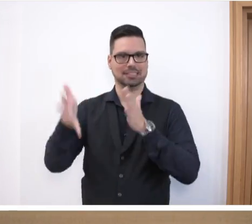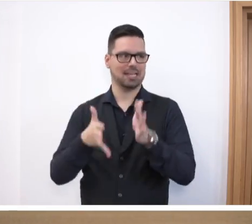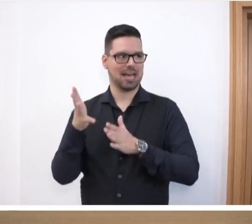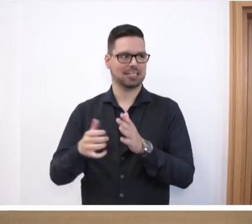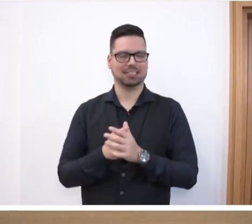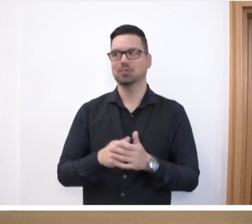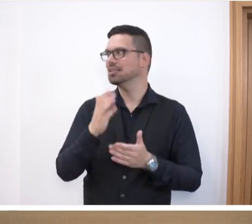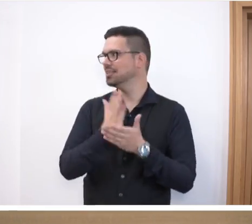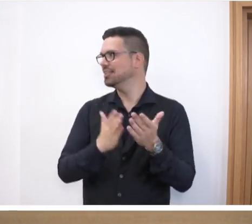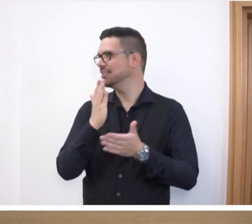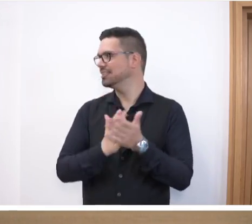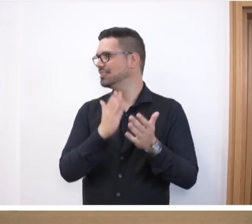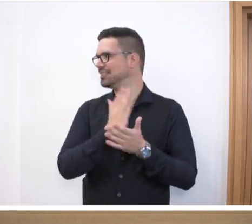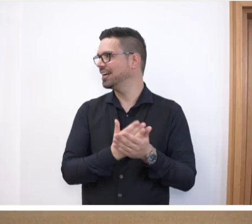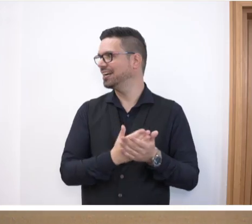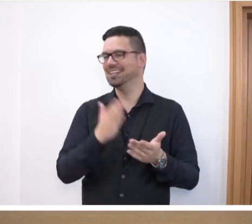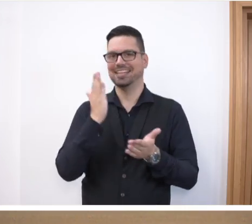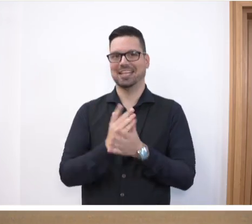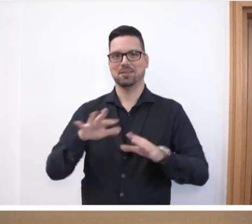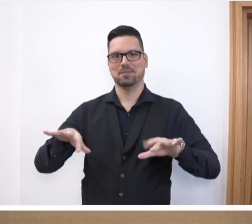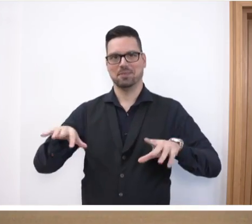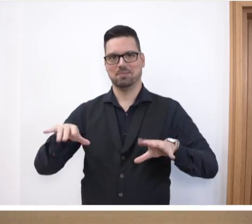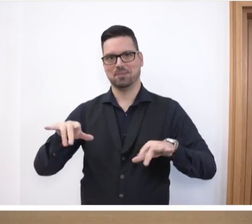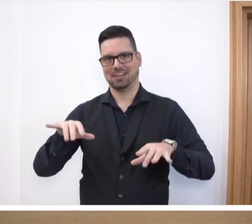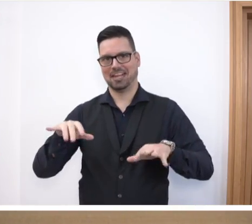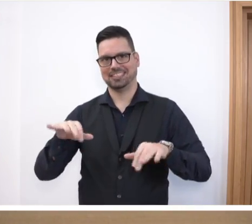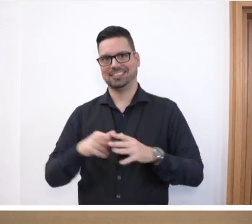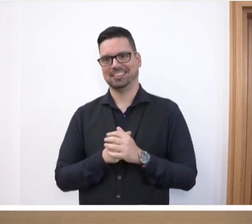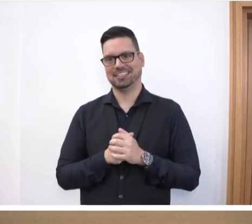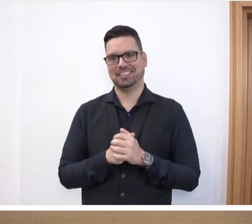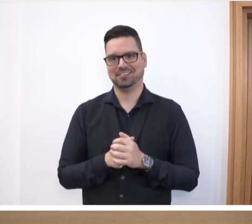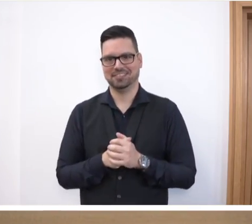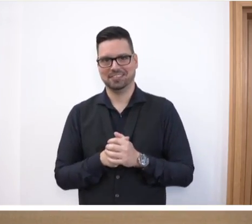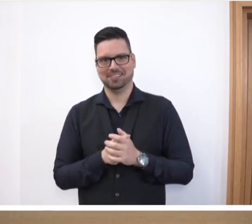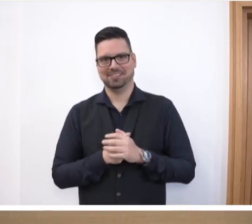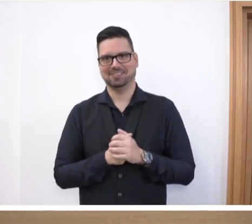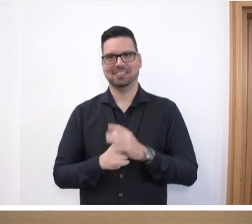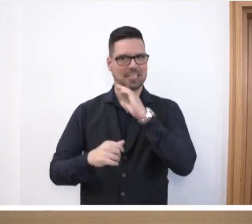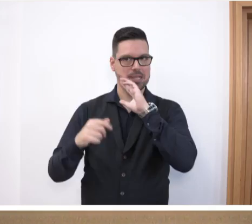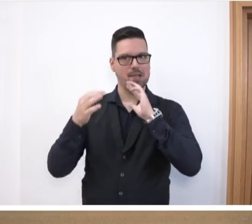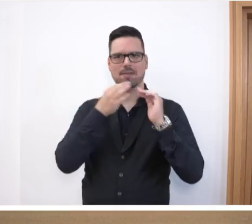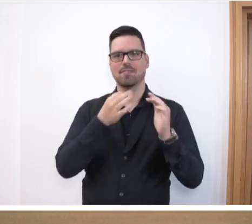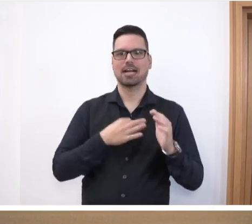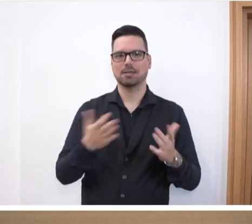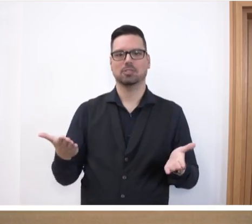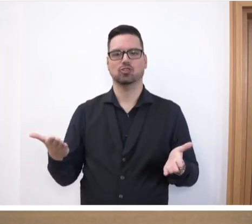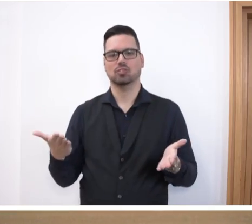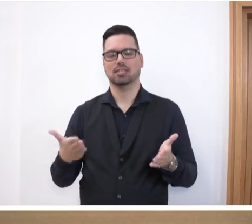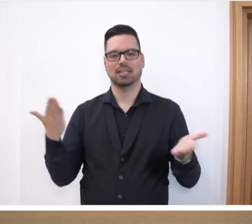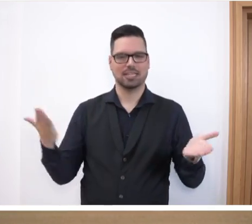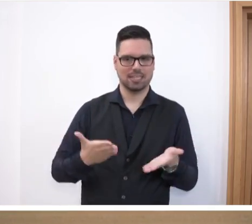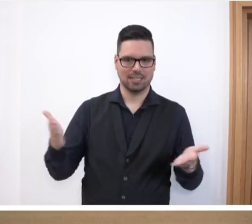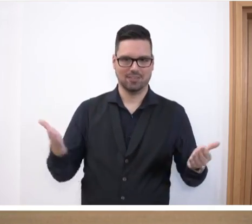ein Teil der Entbürokratisierung. Wenn ein Gesetz nicht wahrgenommen wird, frage ich mich natürlich, was da jetzt